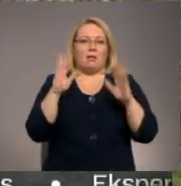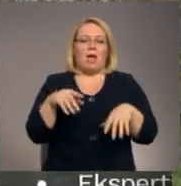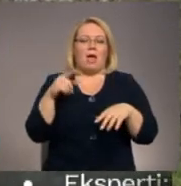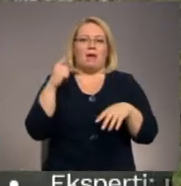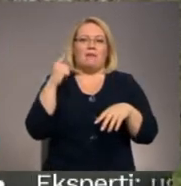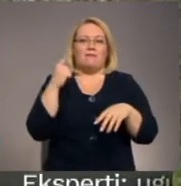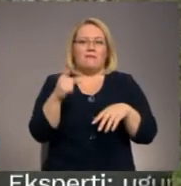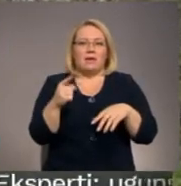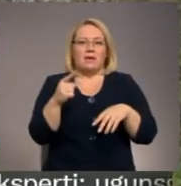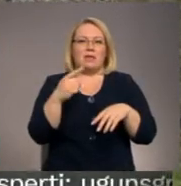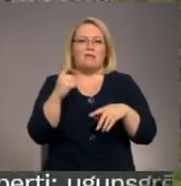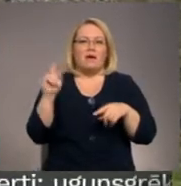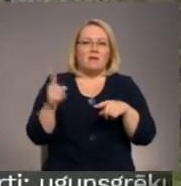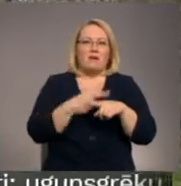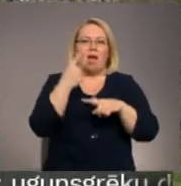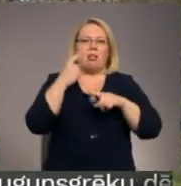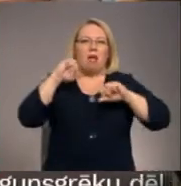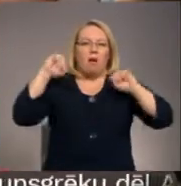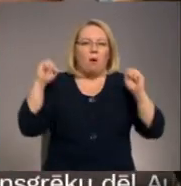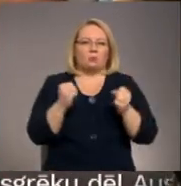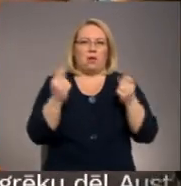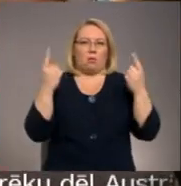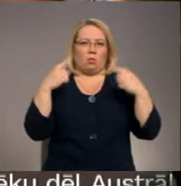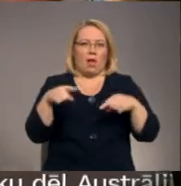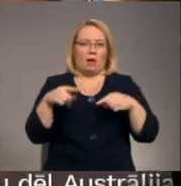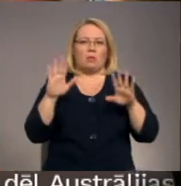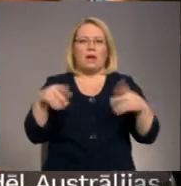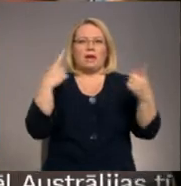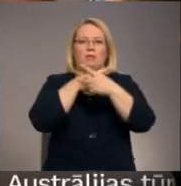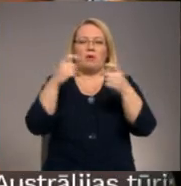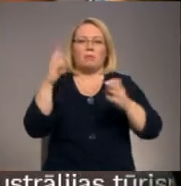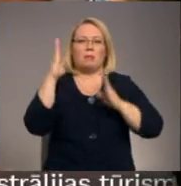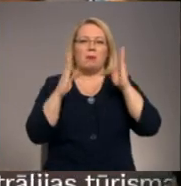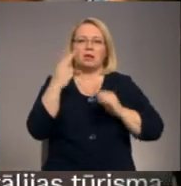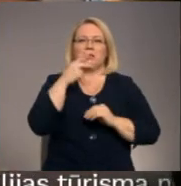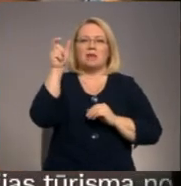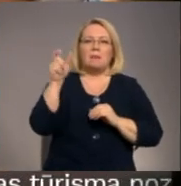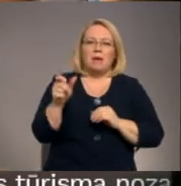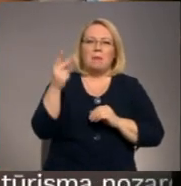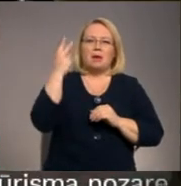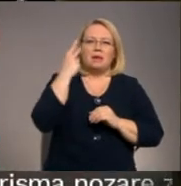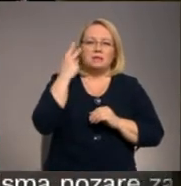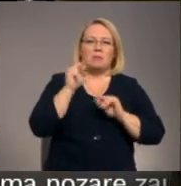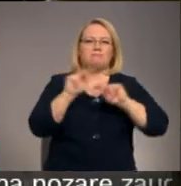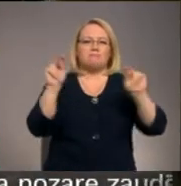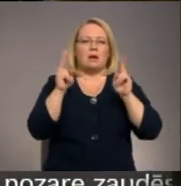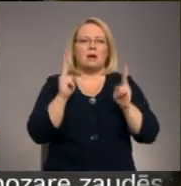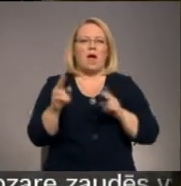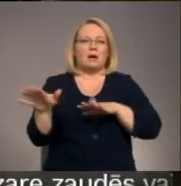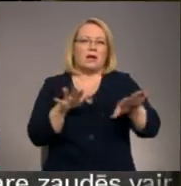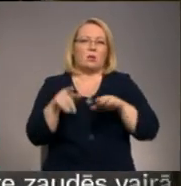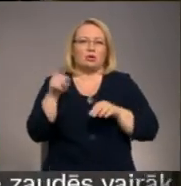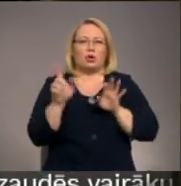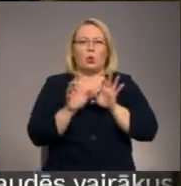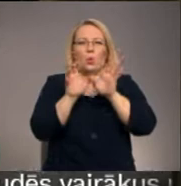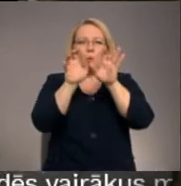izsaltu augsnē, ir vajadzīgs vēl augstāks laik. Lai informētu mežu saimniekus par riskiem un izglītot, kā rīkoties ēgļu astoņu zobumu